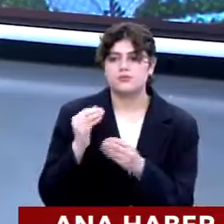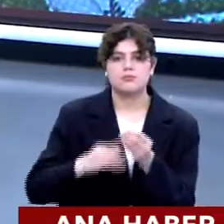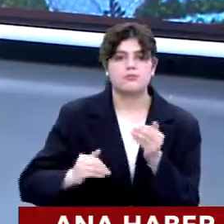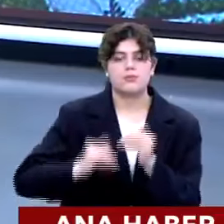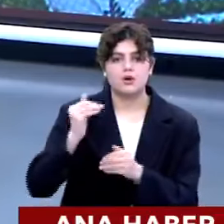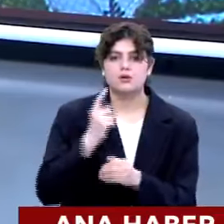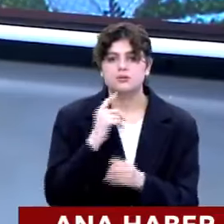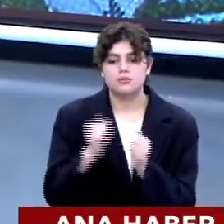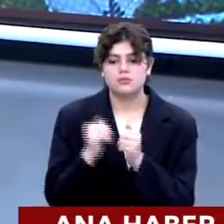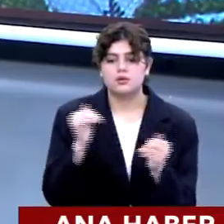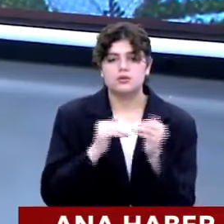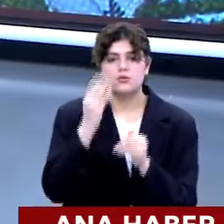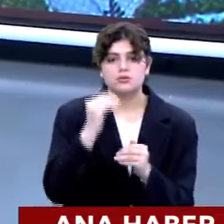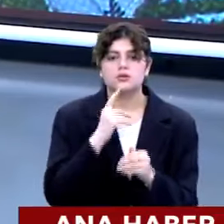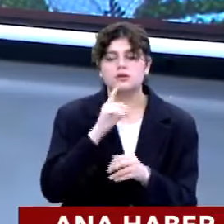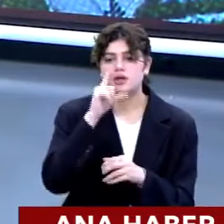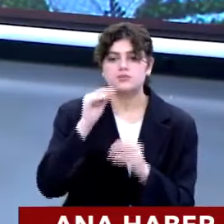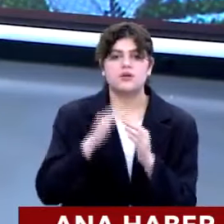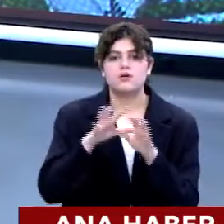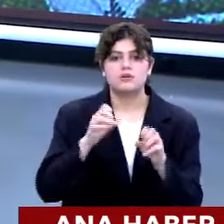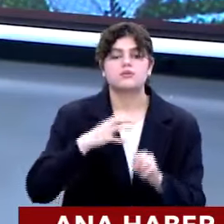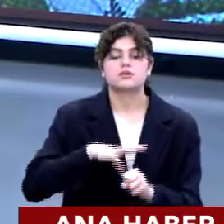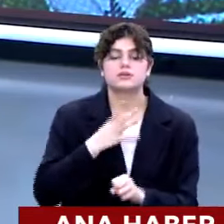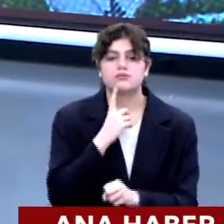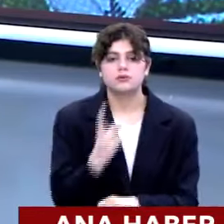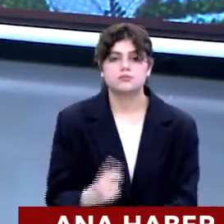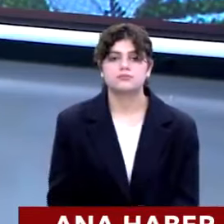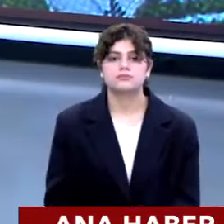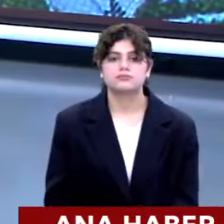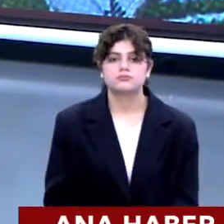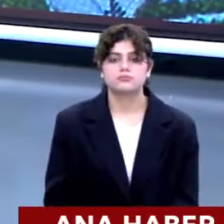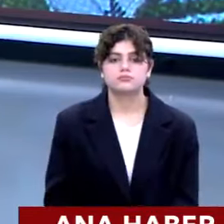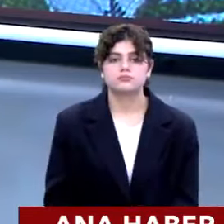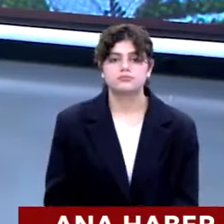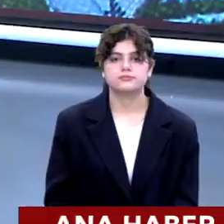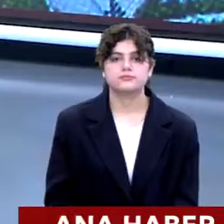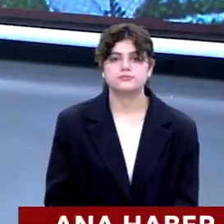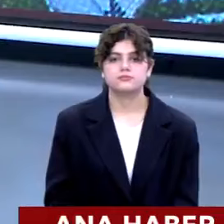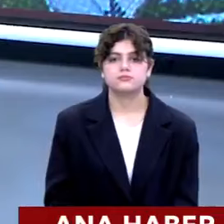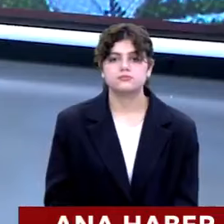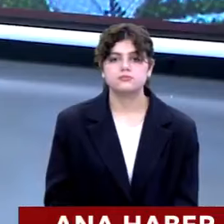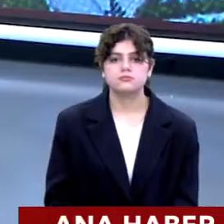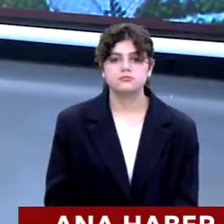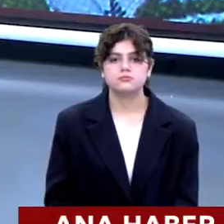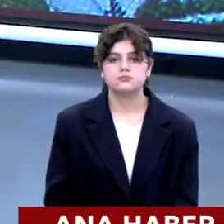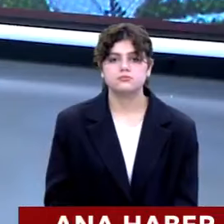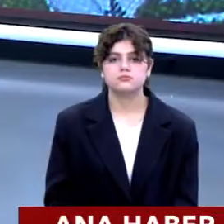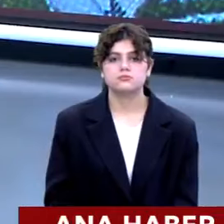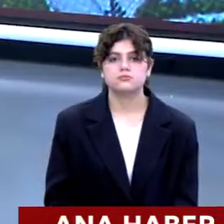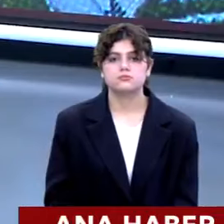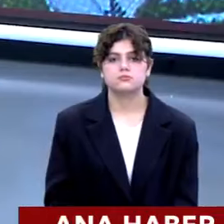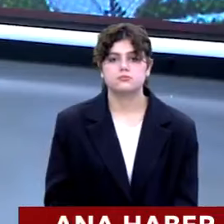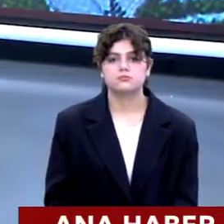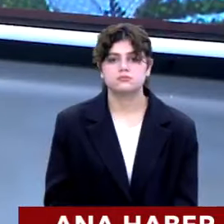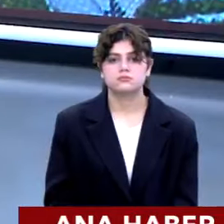etkenler yan yana geldiğinde artık vatandaş konut almakta inanılmaz derecede zorlanıyor. Ve artık konut